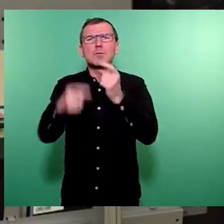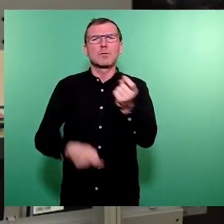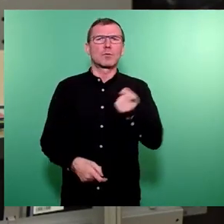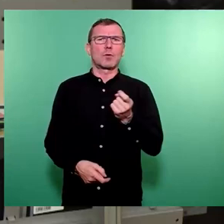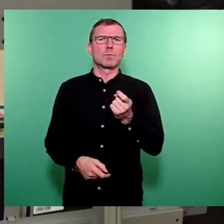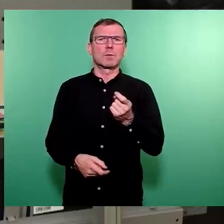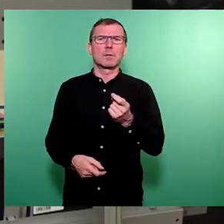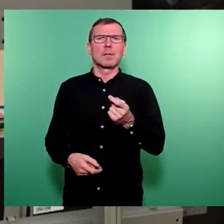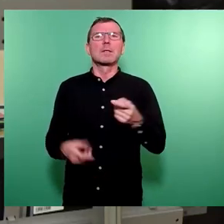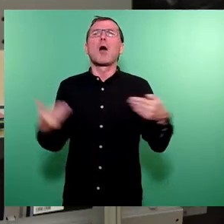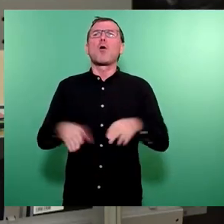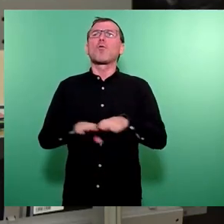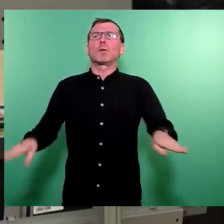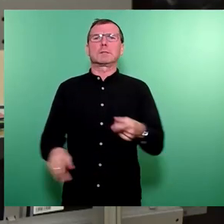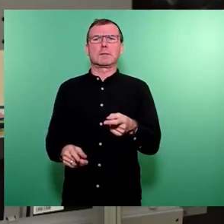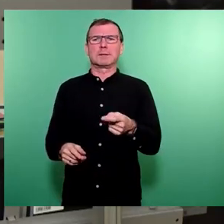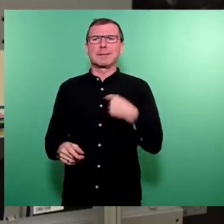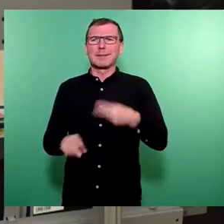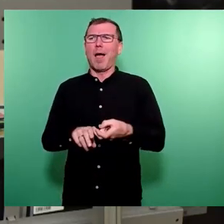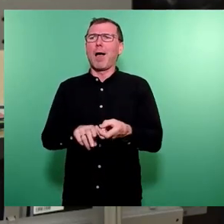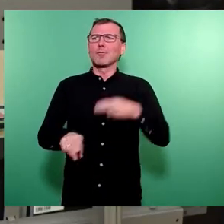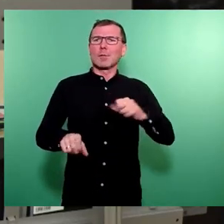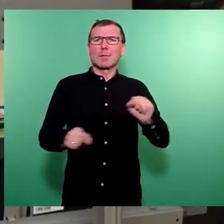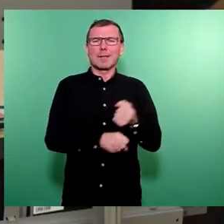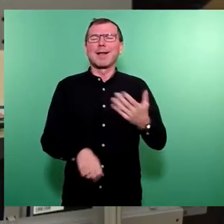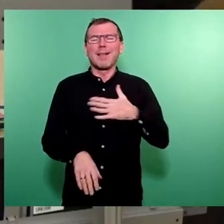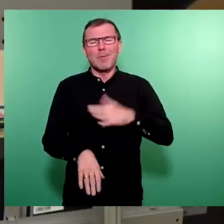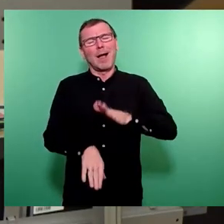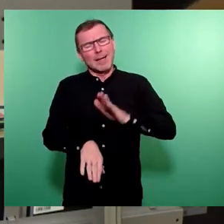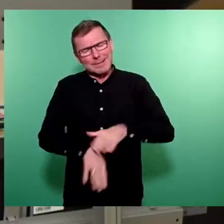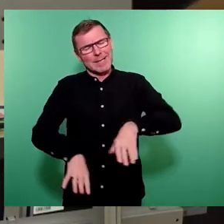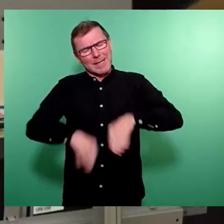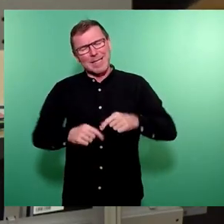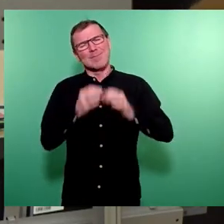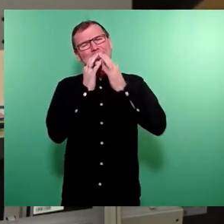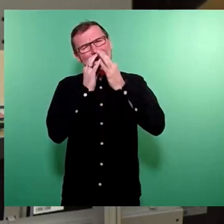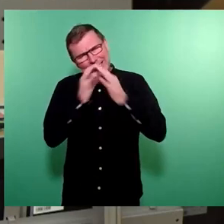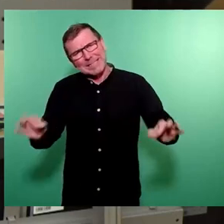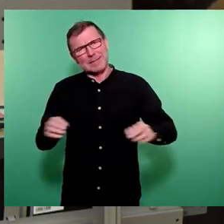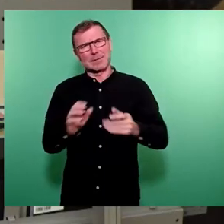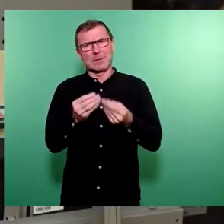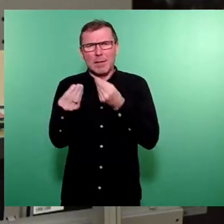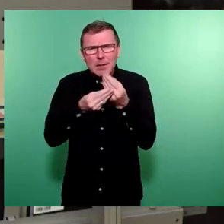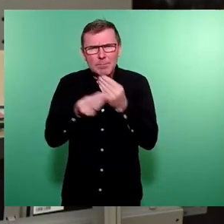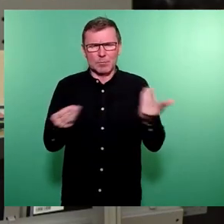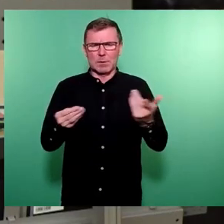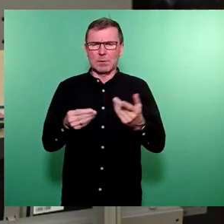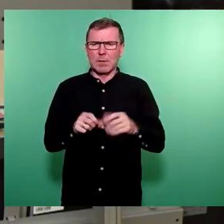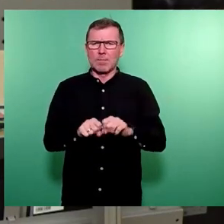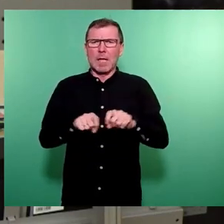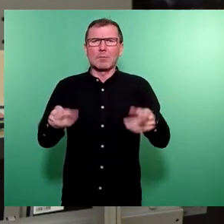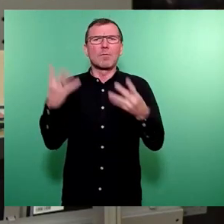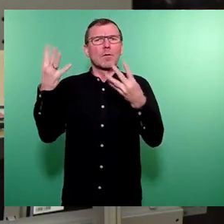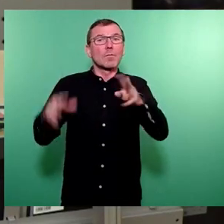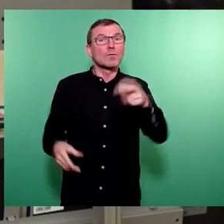denen man nie wieder zurück kann, glaube ich, sollten wir uns Zeit nehmen, das intensiv zu besprechen. Da gehören die Auswirkungen dieses 49-Euro